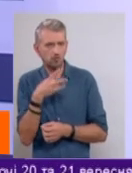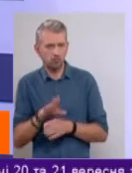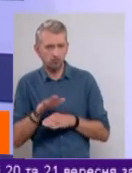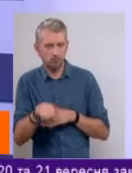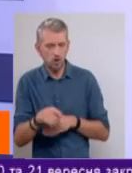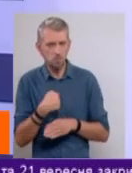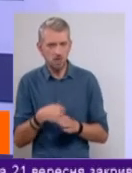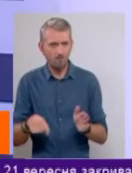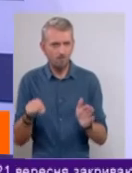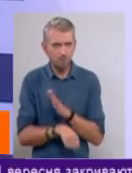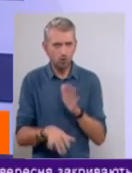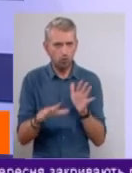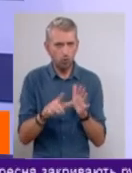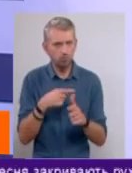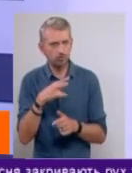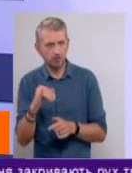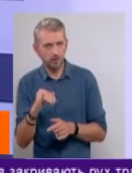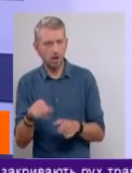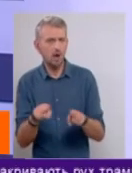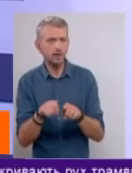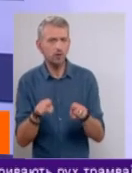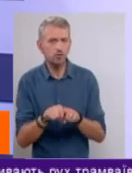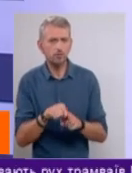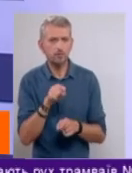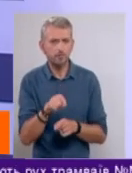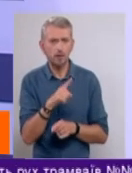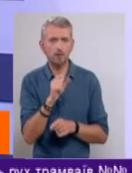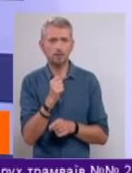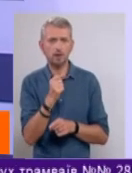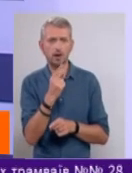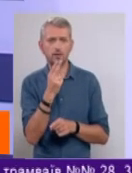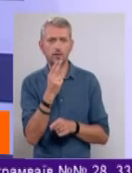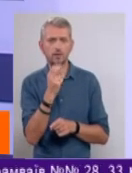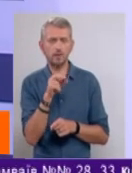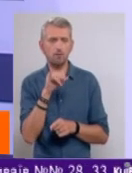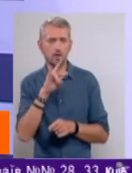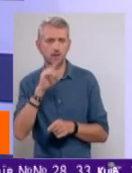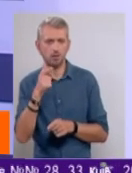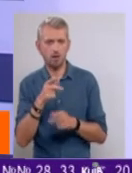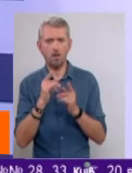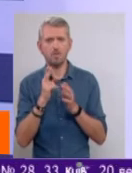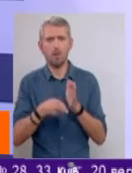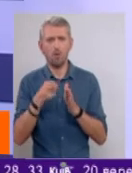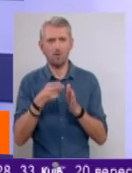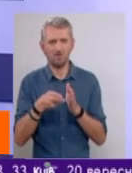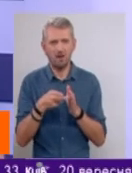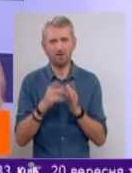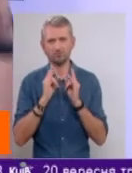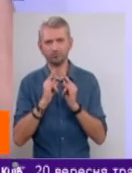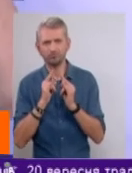вбило током чи ні. Аналогічно з тим зацепінгом, який відбувається на поїздах, який рухається